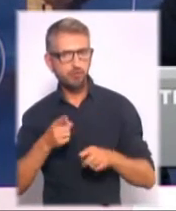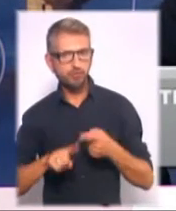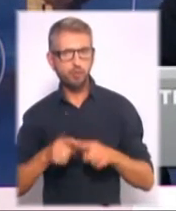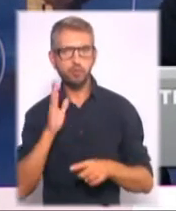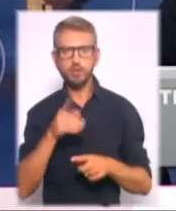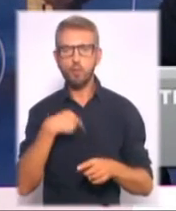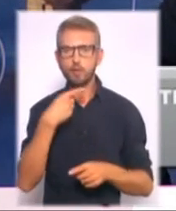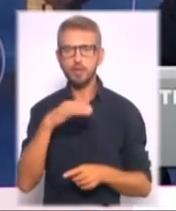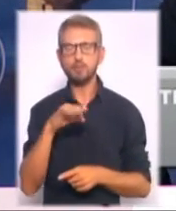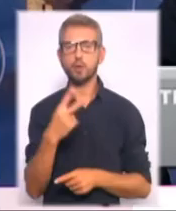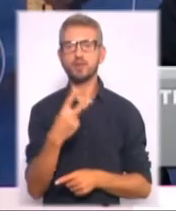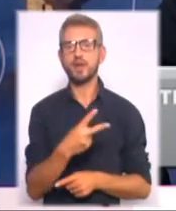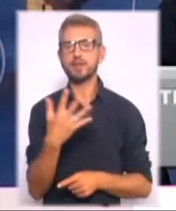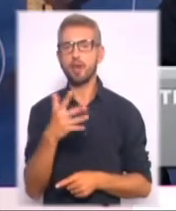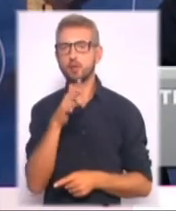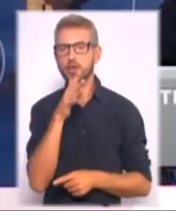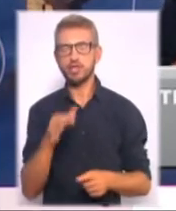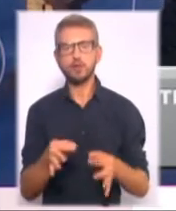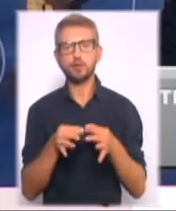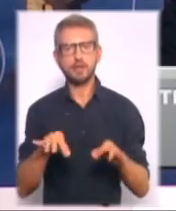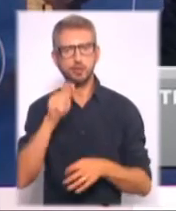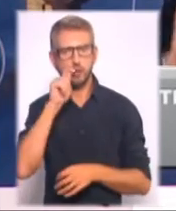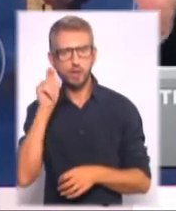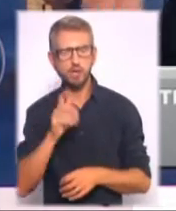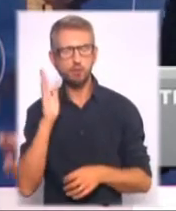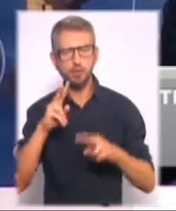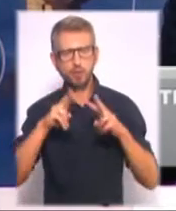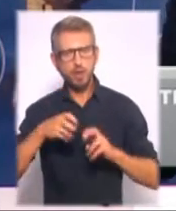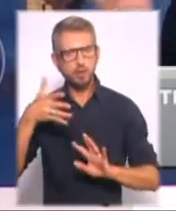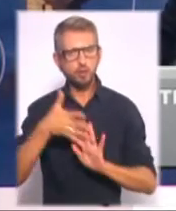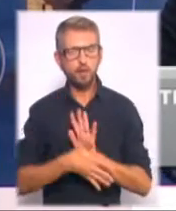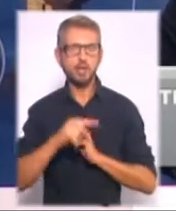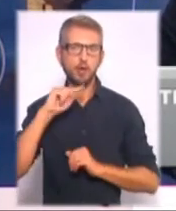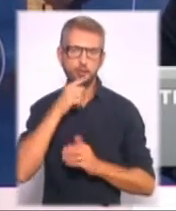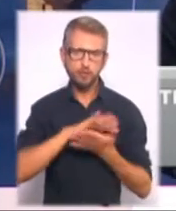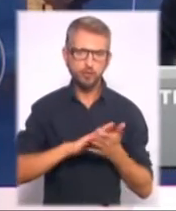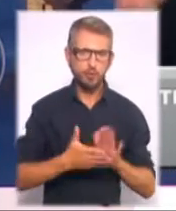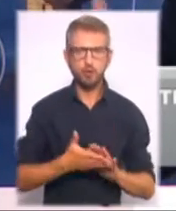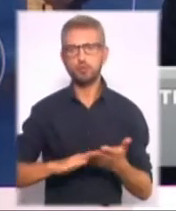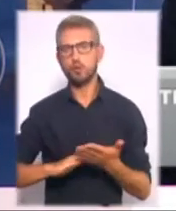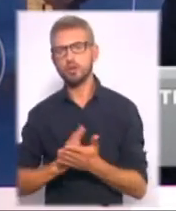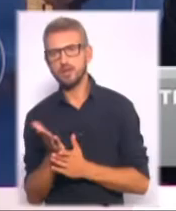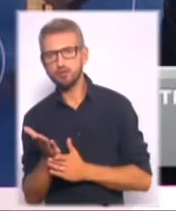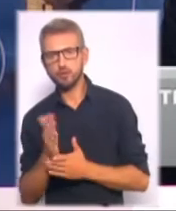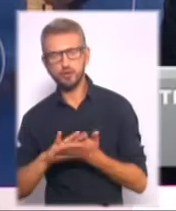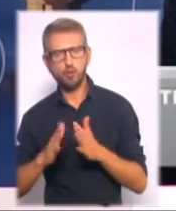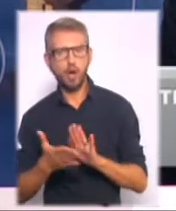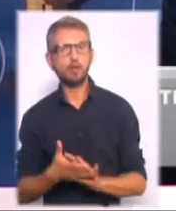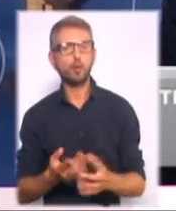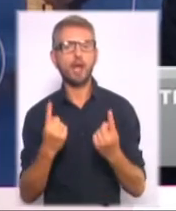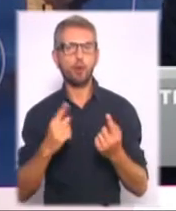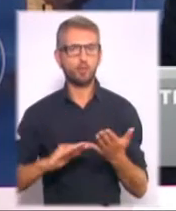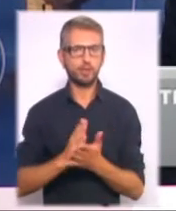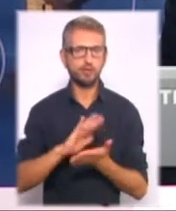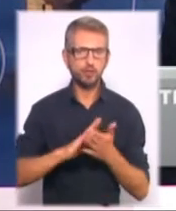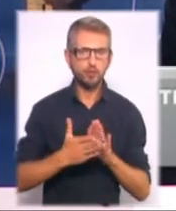говорити про 25-ту річницю незалежності України. Ми будемо аналізувати економічну ситуацію, політичну ситуацію, геополітичну ситуацію,